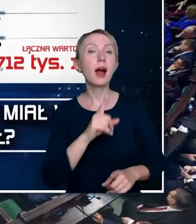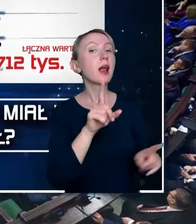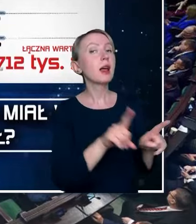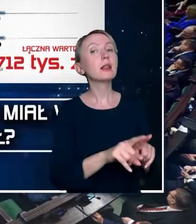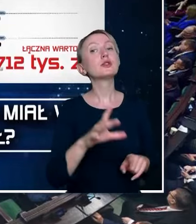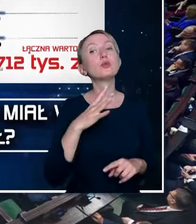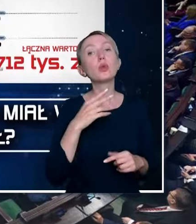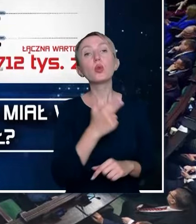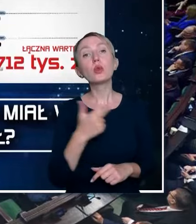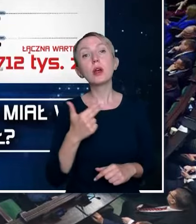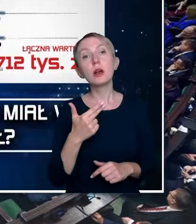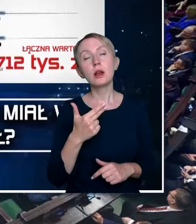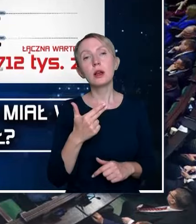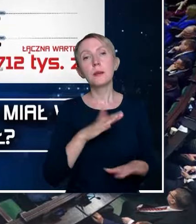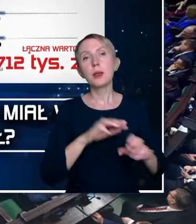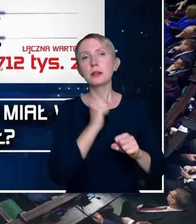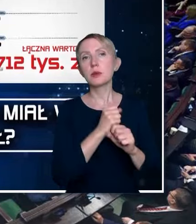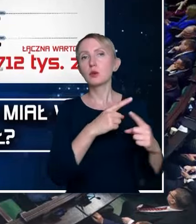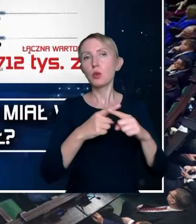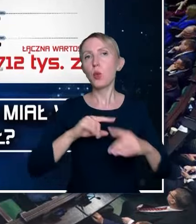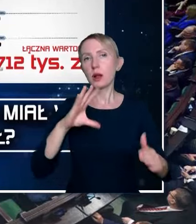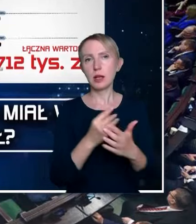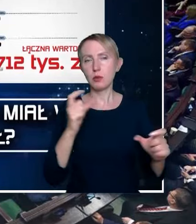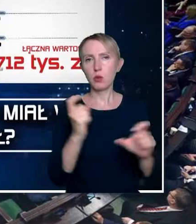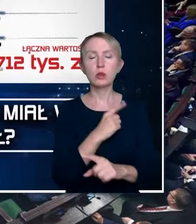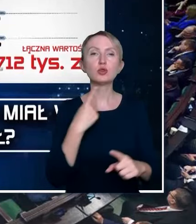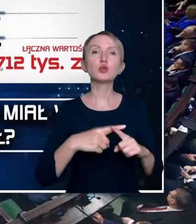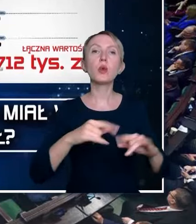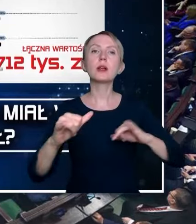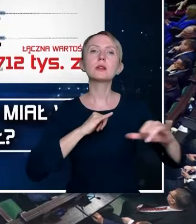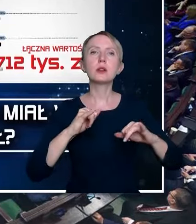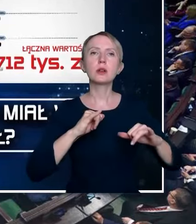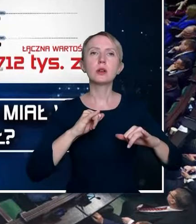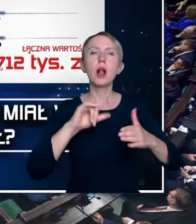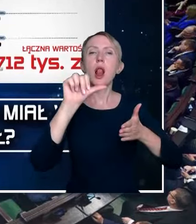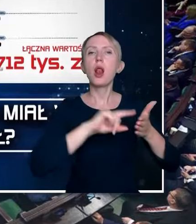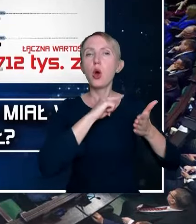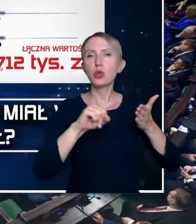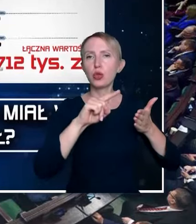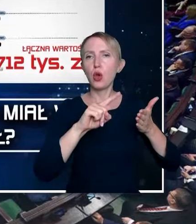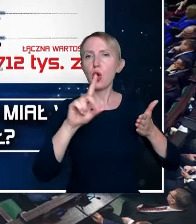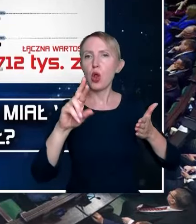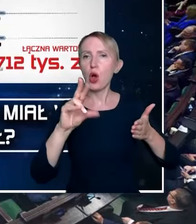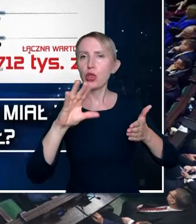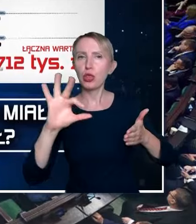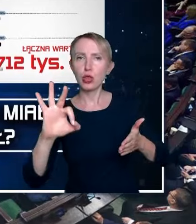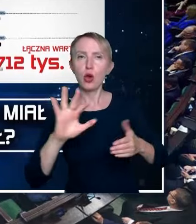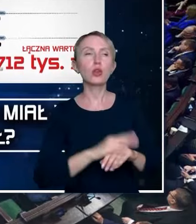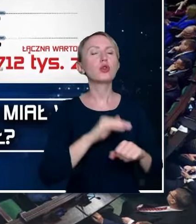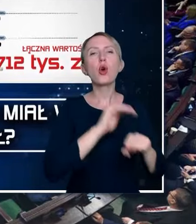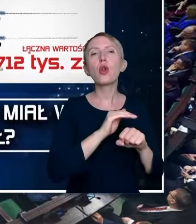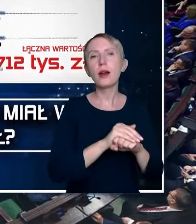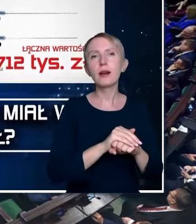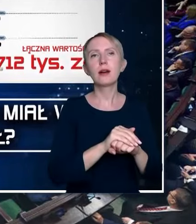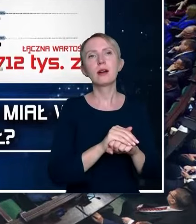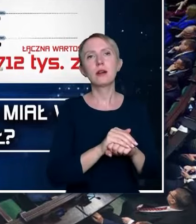się też wątek obsady stanowisk w spółkach Skarbu Państwa. Członek zarządu totalizatora sportowego Szymon Gawryszczak to kolega wieloletni, a nawet